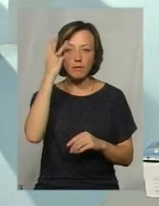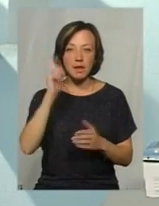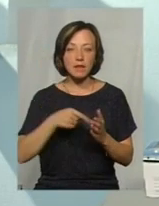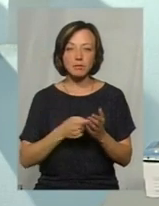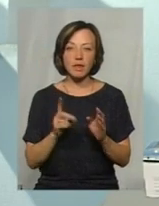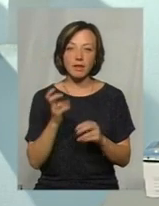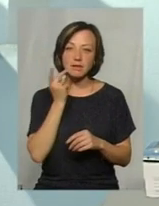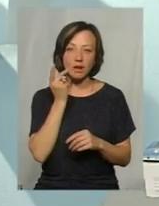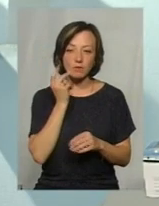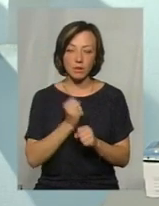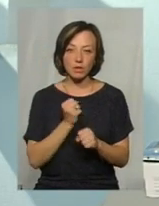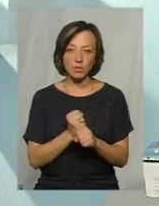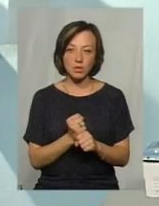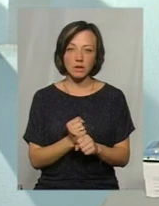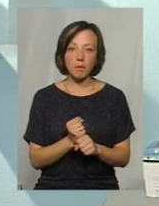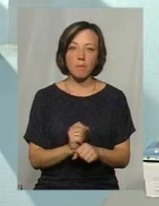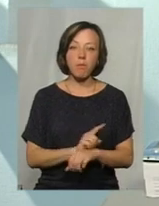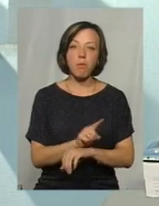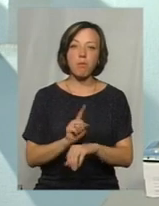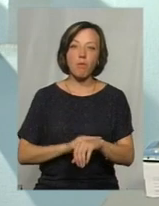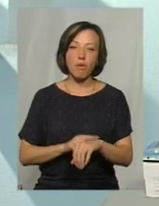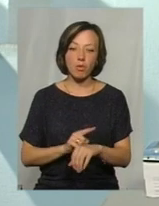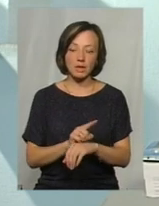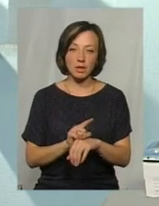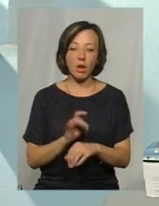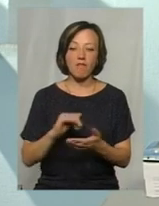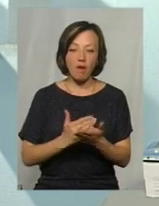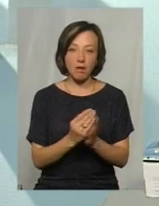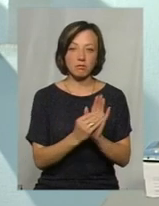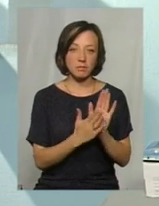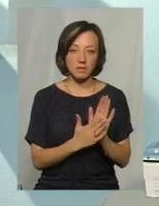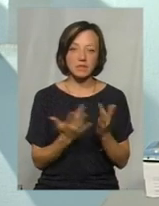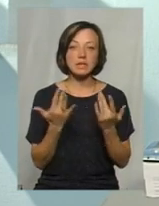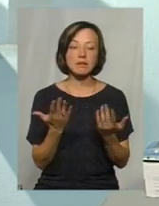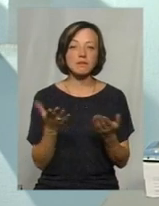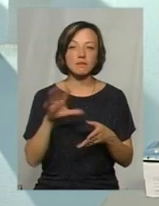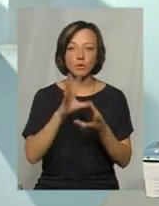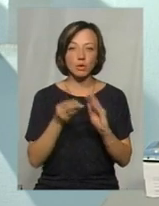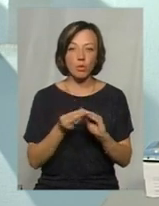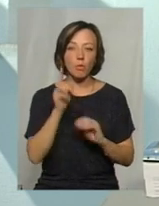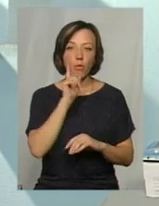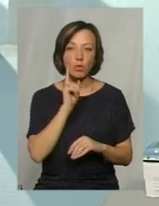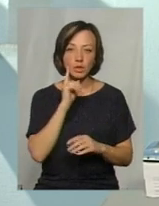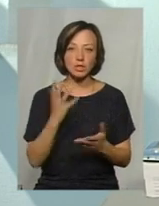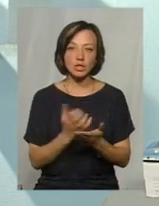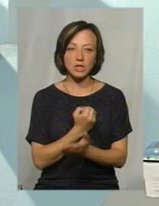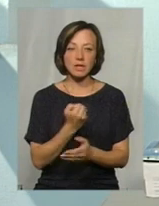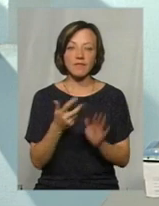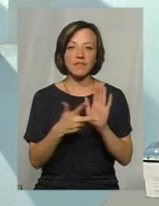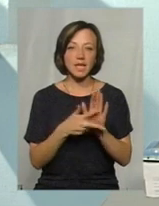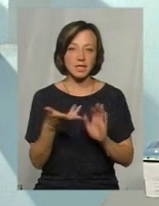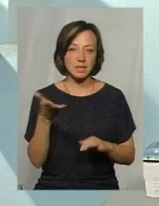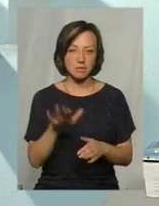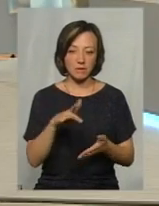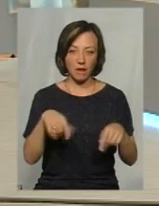вони не завжди працюють, вони працюють по годинах, але в карті це буде вказано. А скільки їх? Поки що ми знайшли десь вісім.